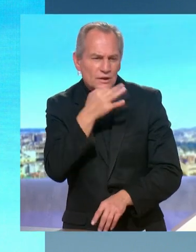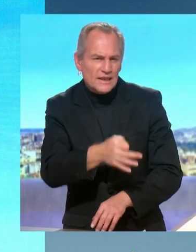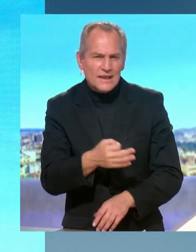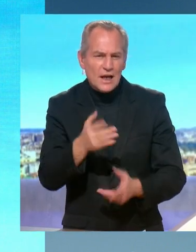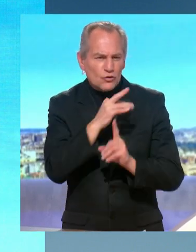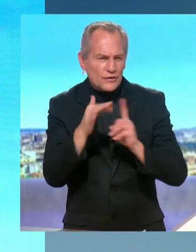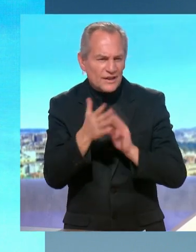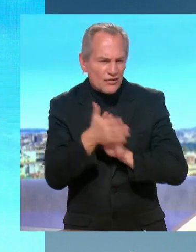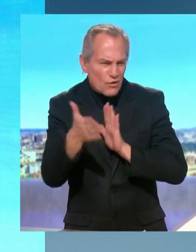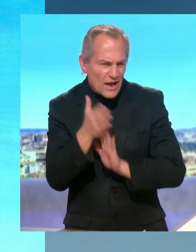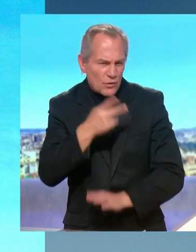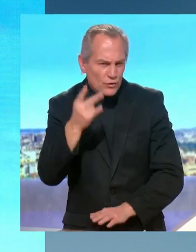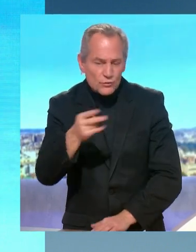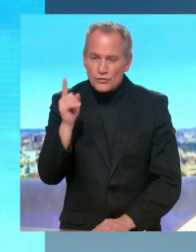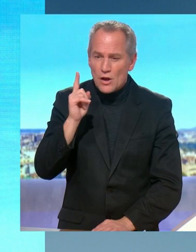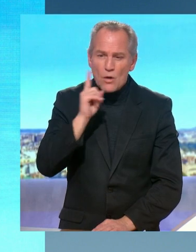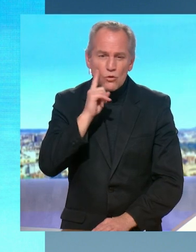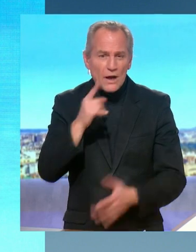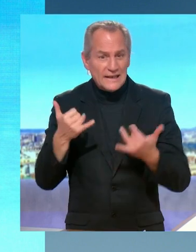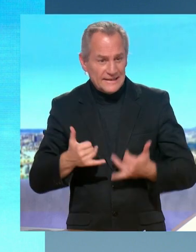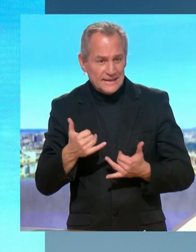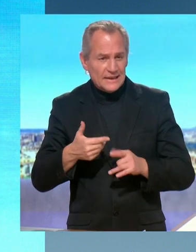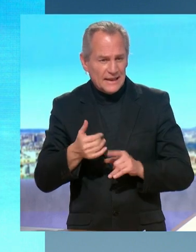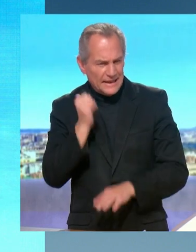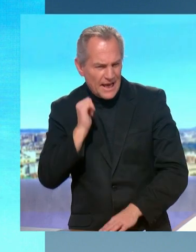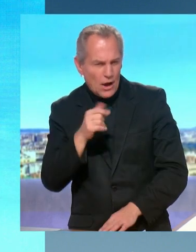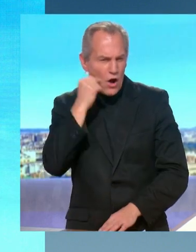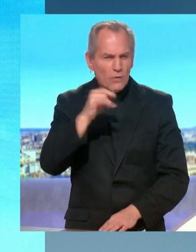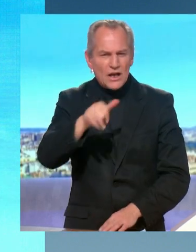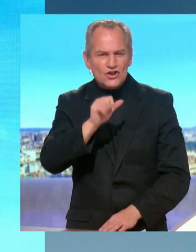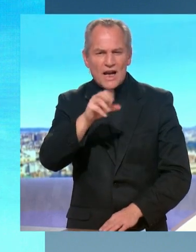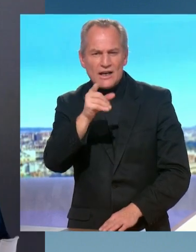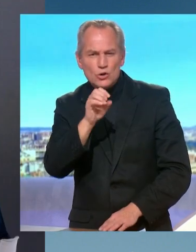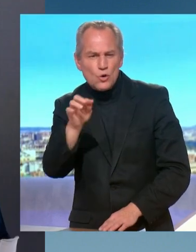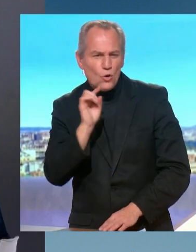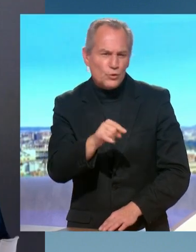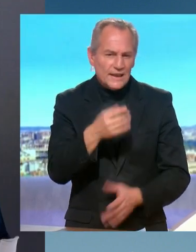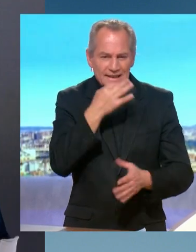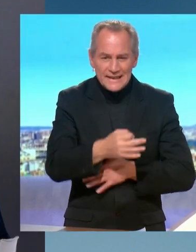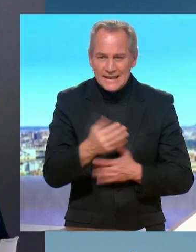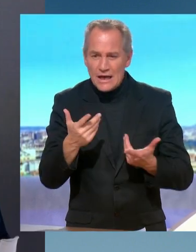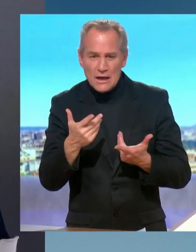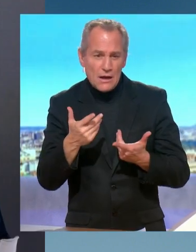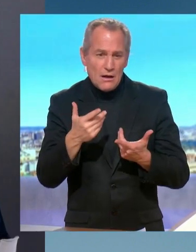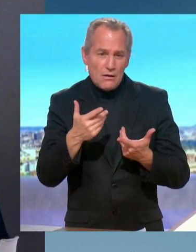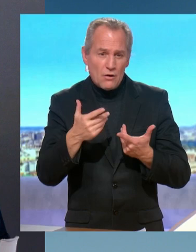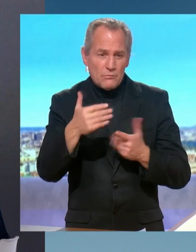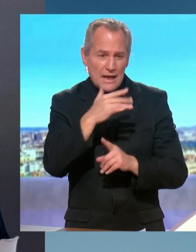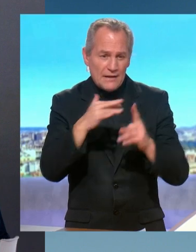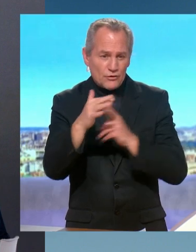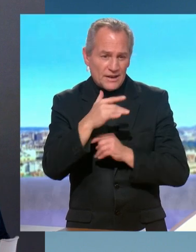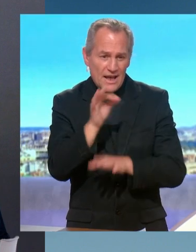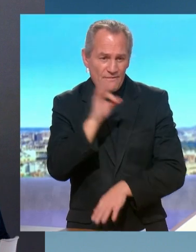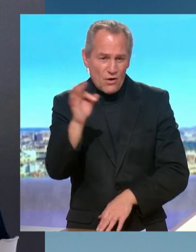place hier matin, vous avez la trouille, lui a la trouille notamment, d'un effondrement démocratique et beaucoup de Français semblent la ressentir aussi, cette trouille aujourd'hui. Moi je suis en